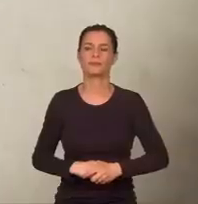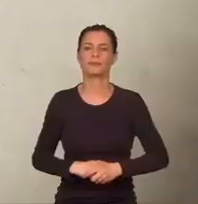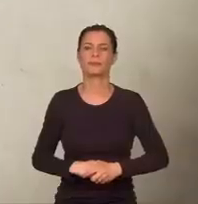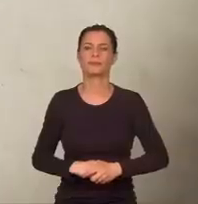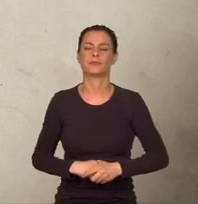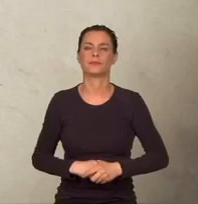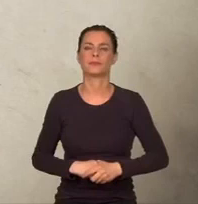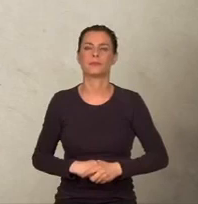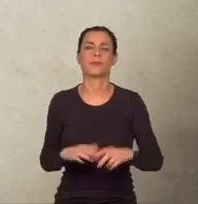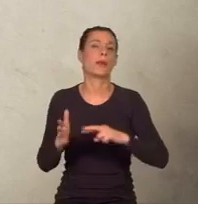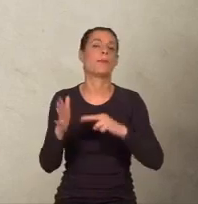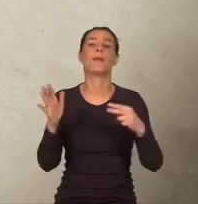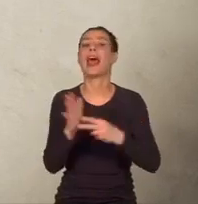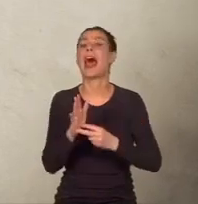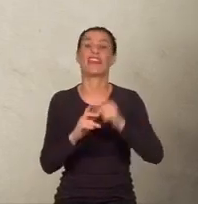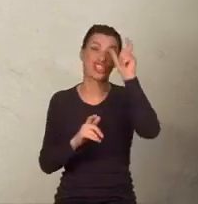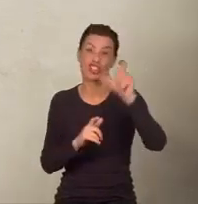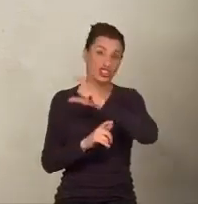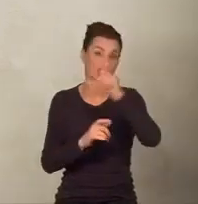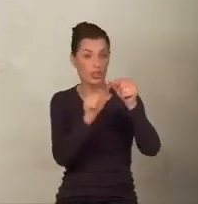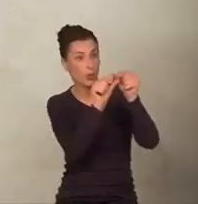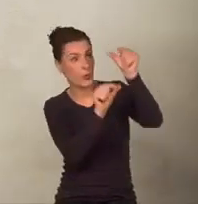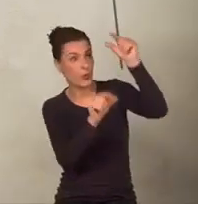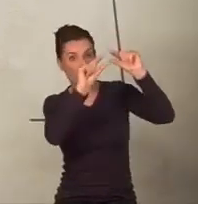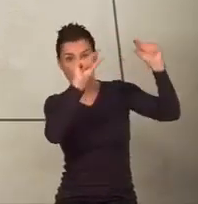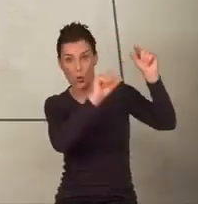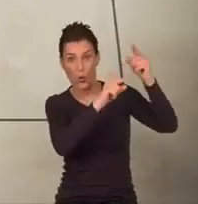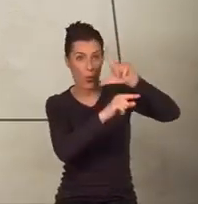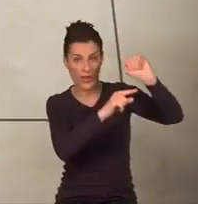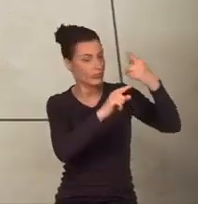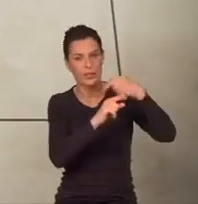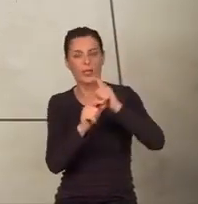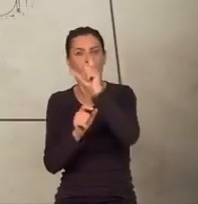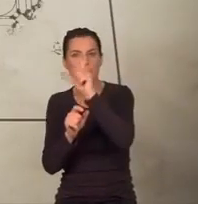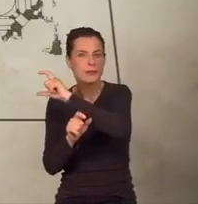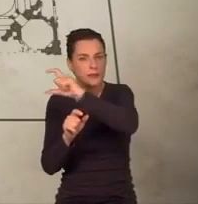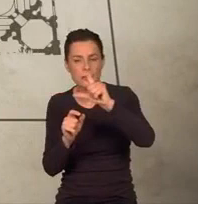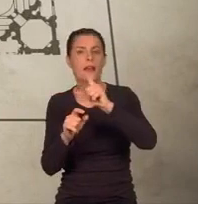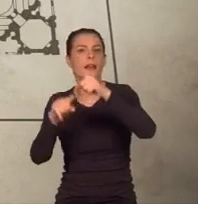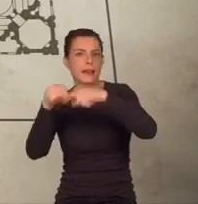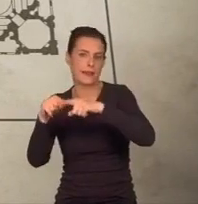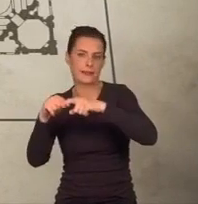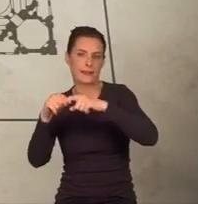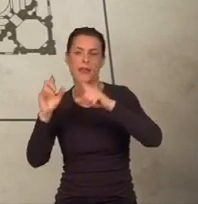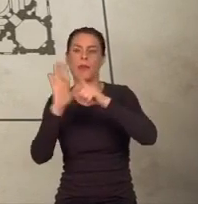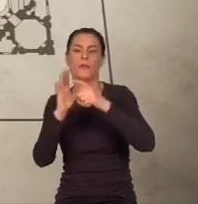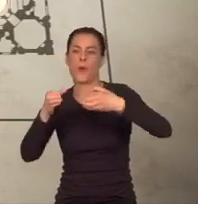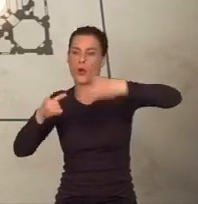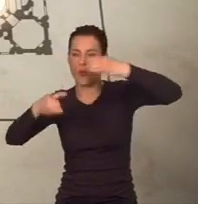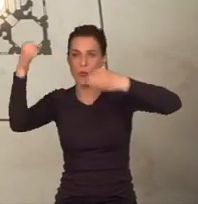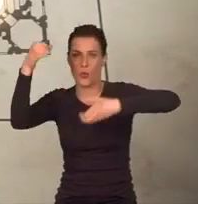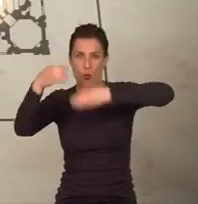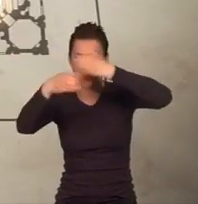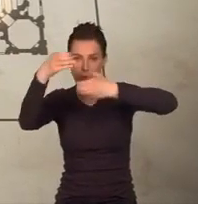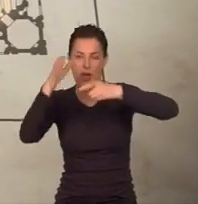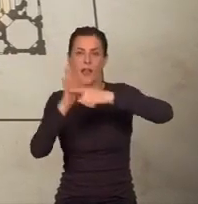Plan nie był klasycznym krzyżem łacińskim, lecz greckim, z kopułą centralną, czterema pomniejszymi